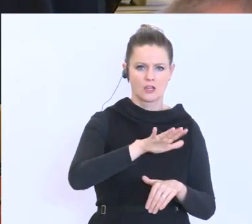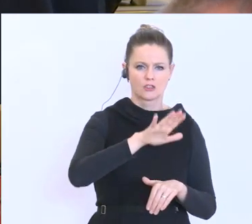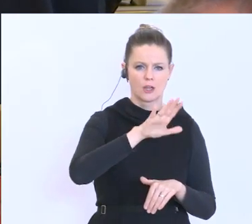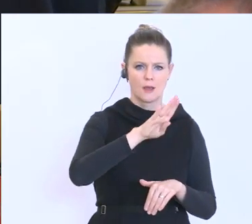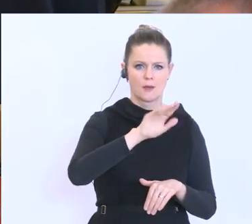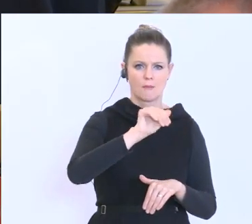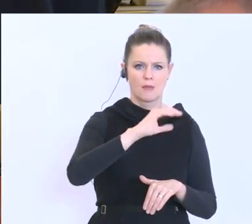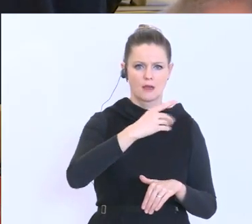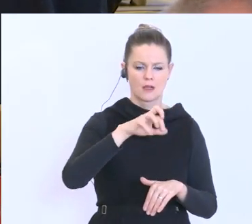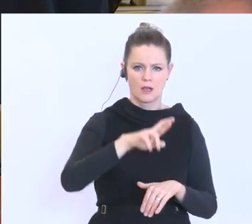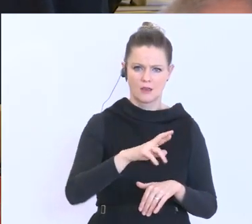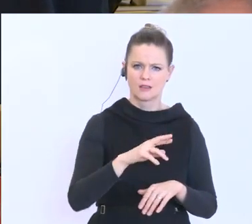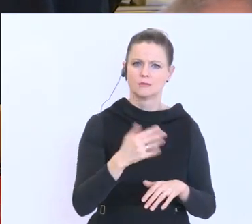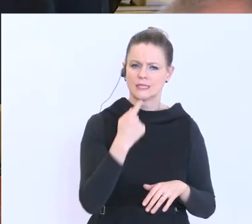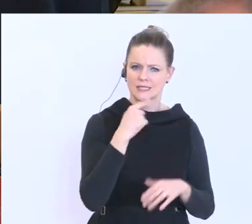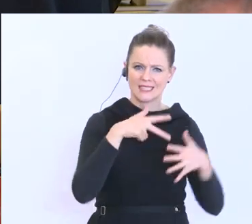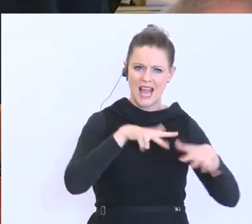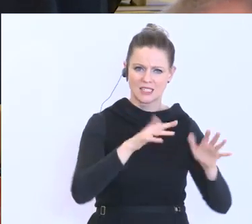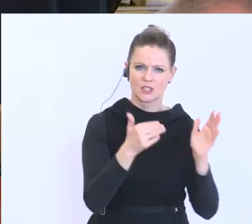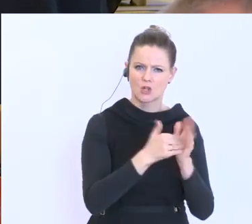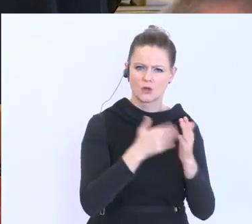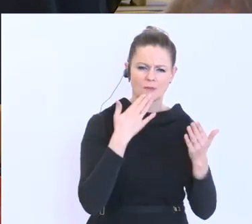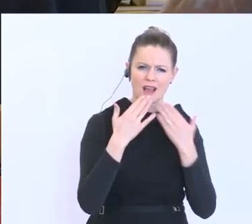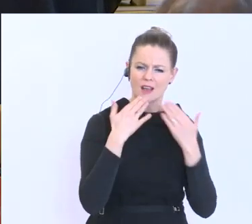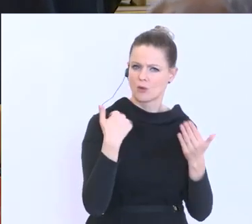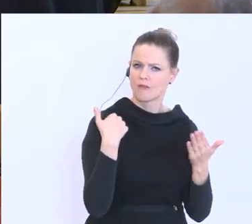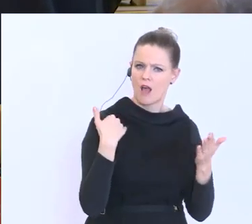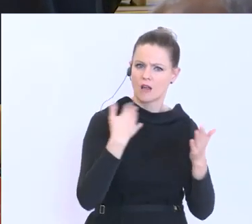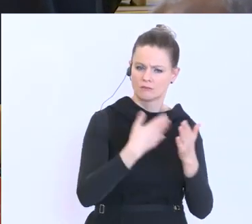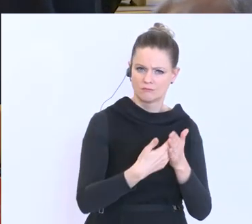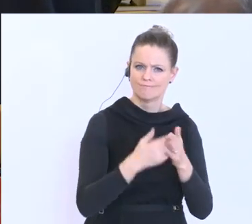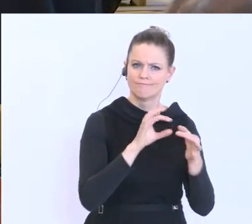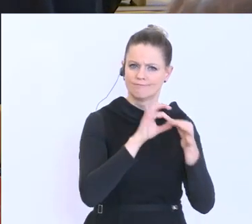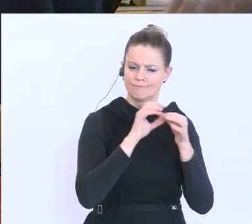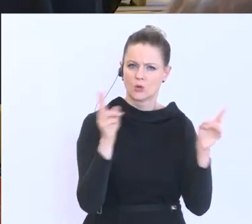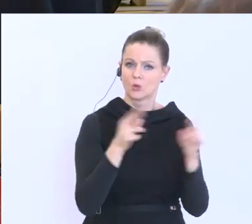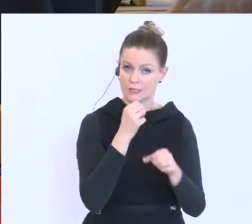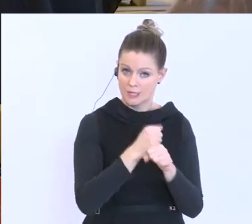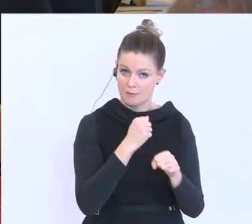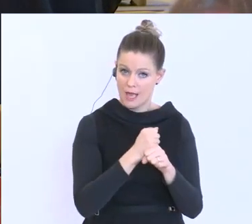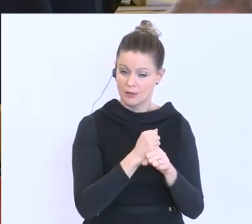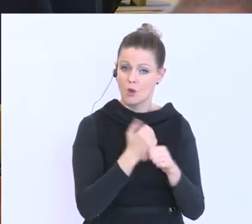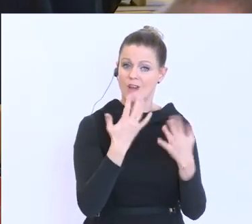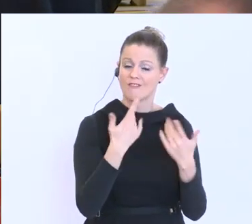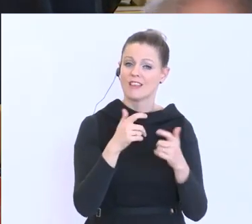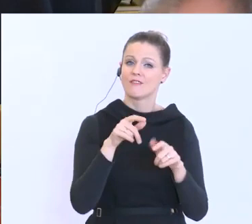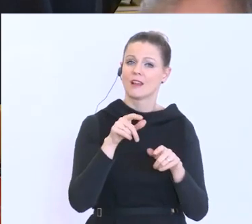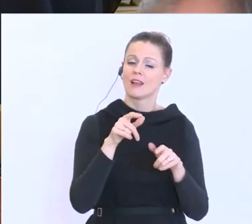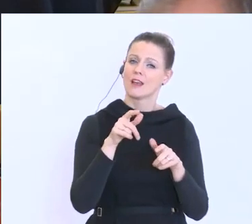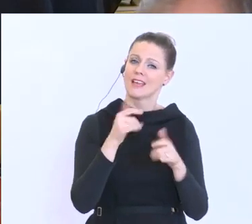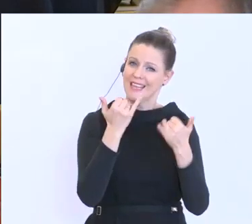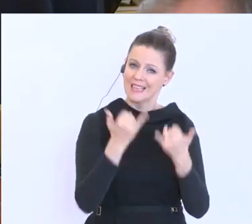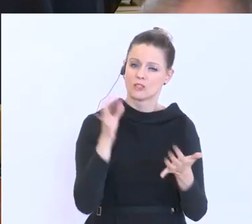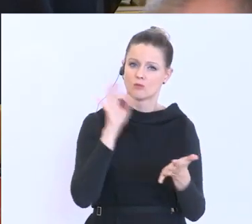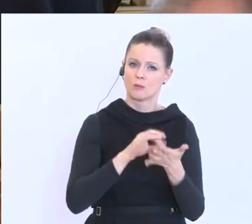gesagt, es gab 18.000 Beratungen für Firmenpunkte Kurzarbeit. Und wie viele haben das jetzt bisher derzeitiger